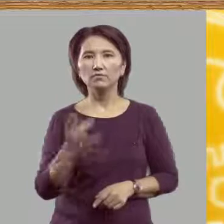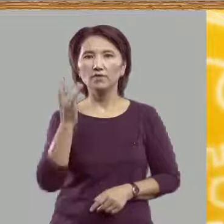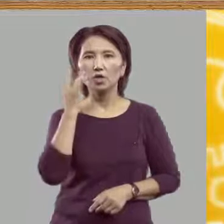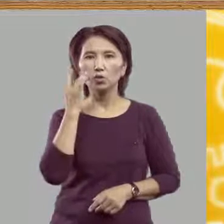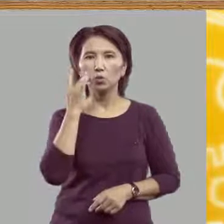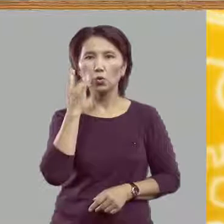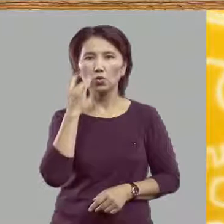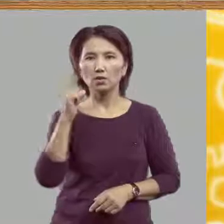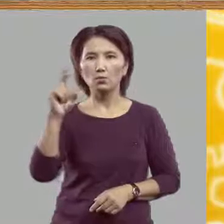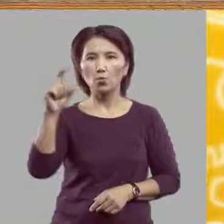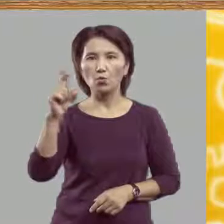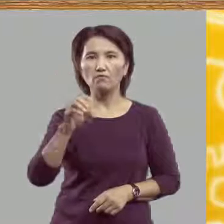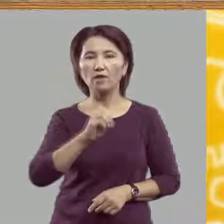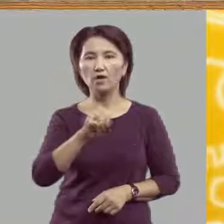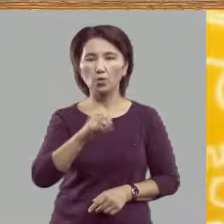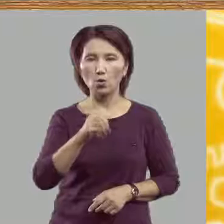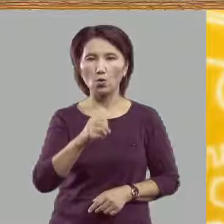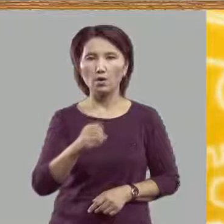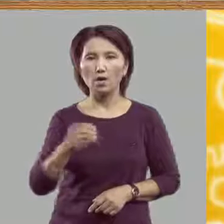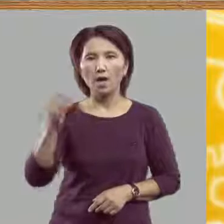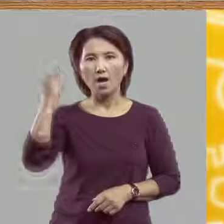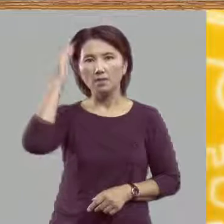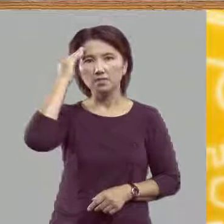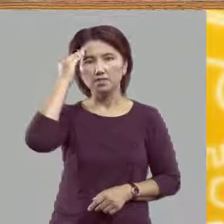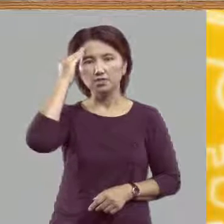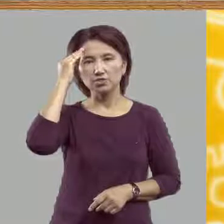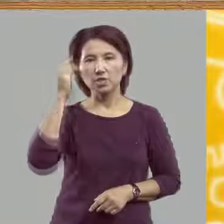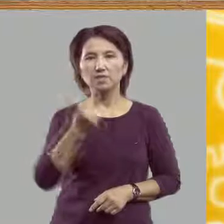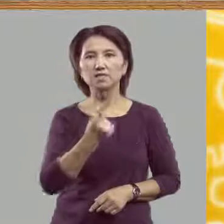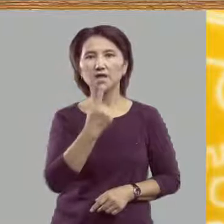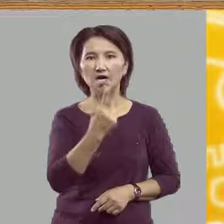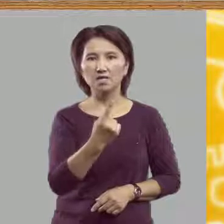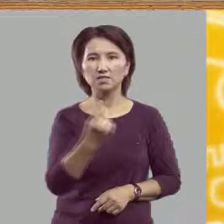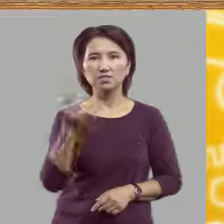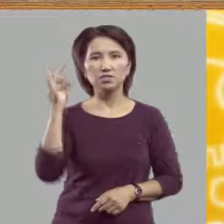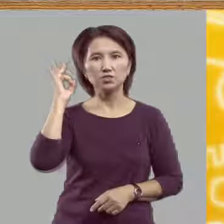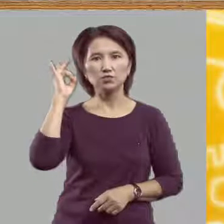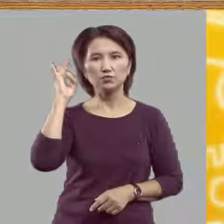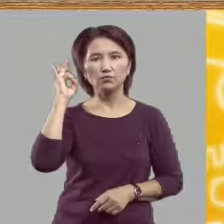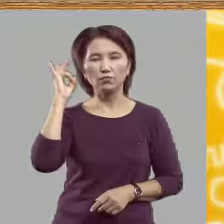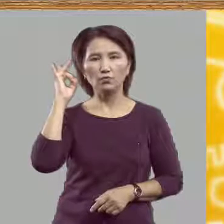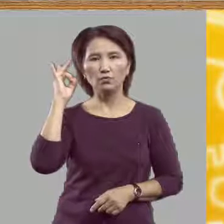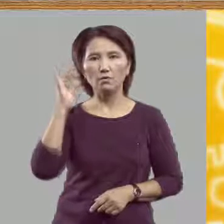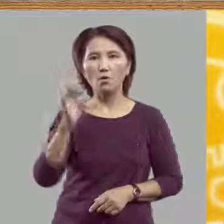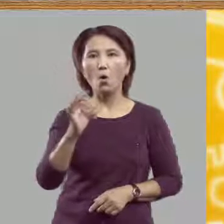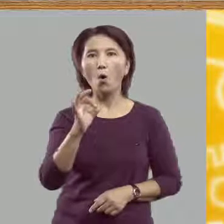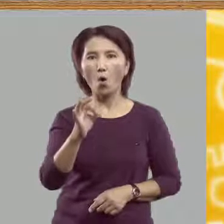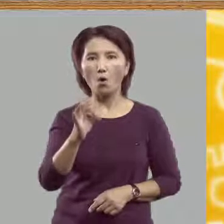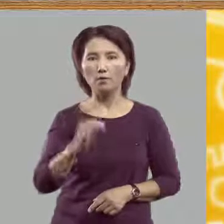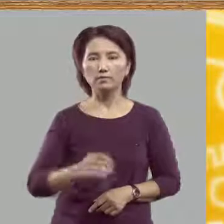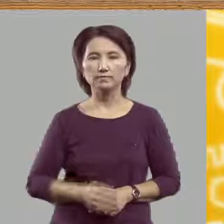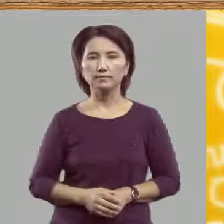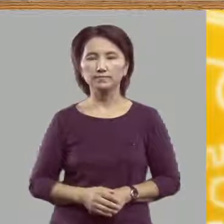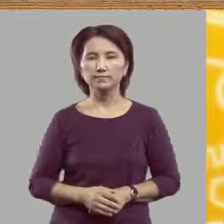которых буква Ё обозначает один звук О.